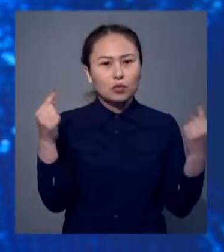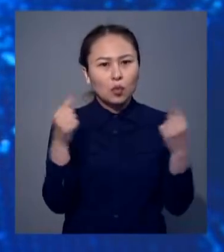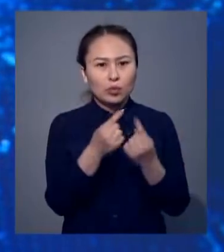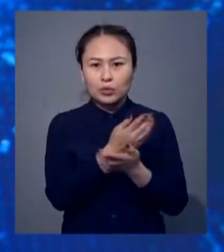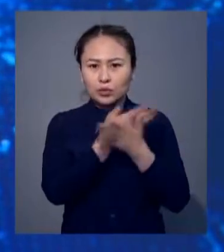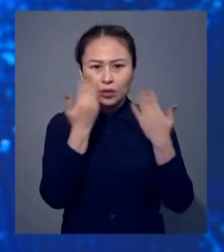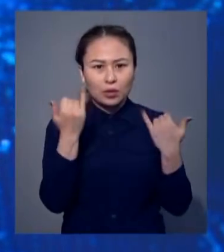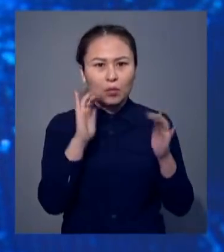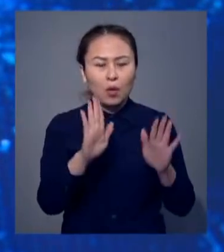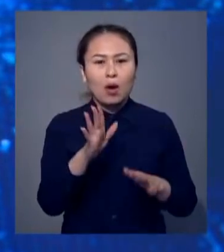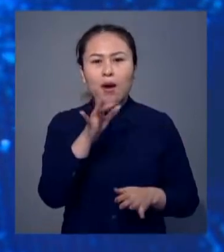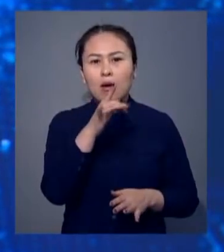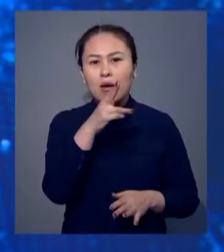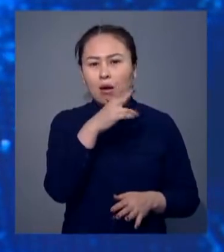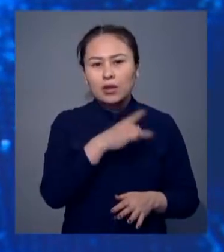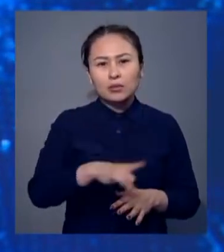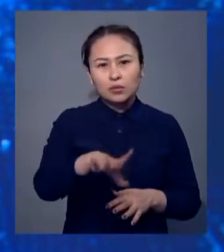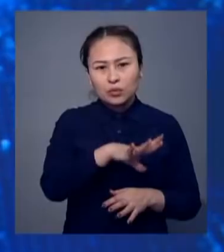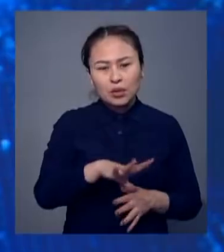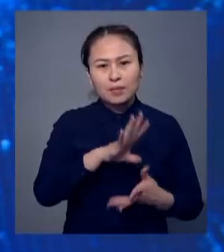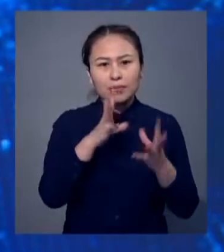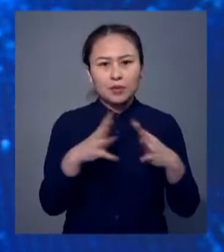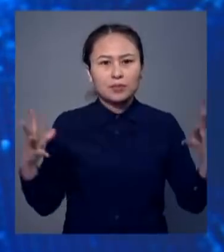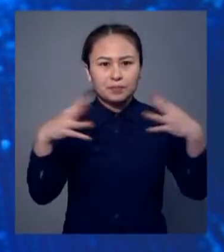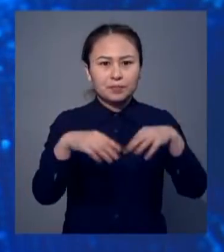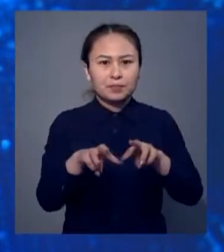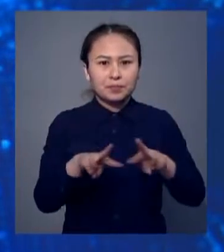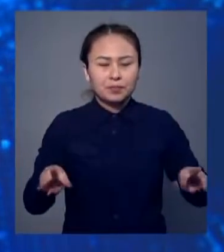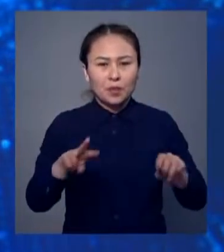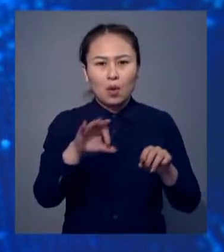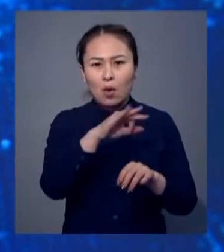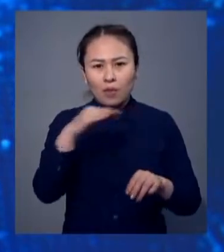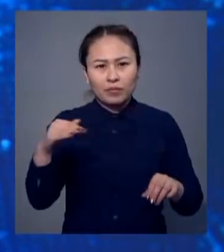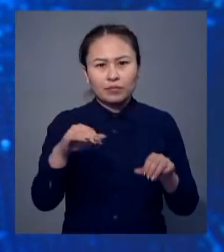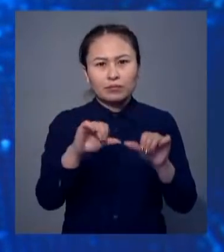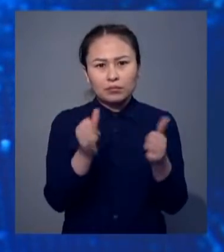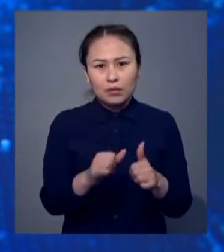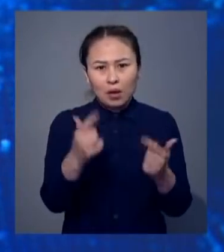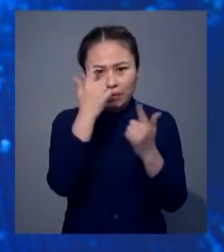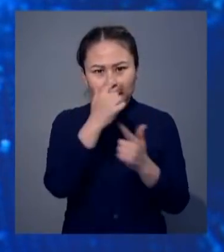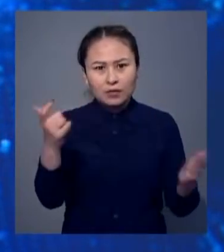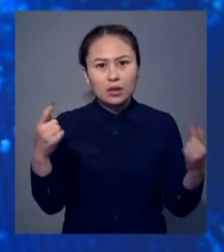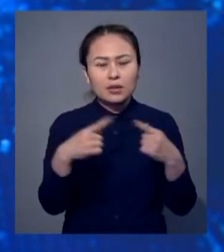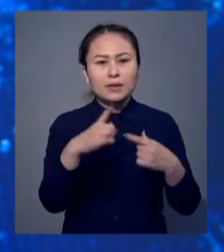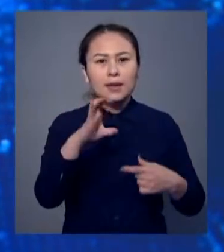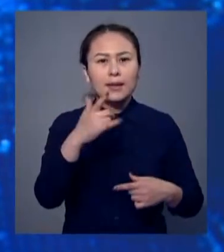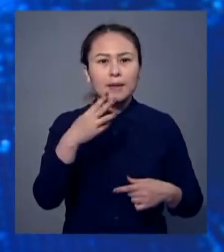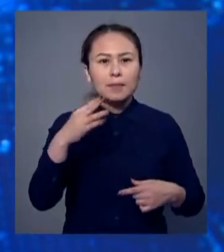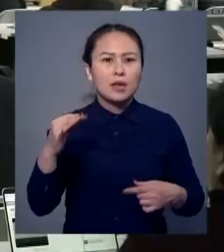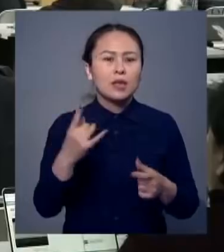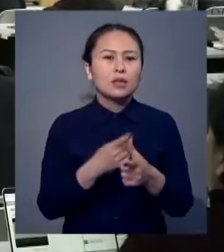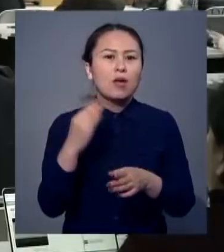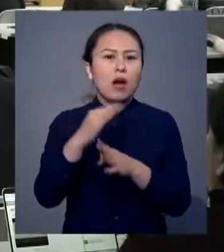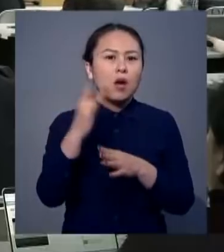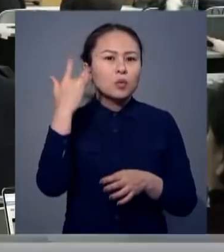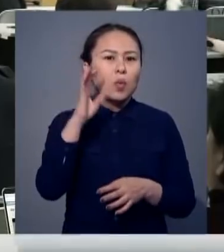расталған жоқ. Бұл тұралы Корея Республикасы ұлттық бірігі министерлігінің ресми өкілі Йо Сангим әлімдеді. Сондая ғол